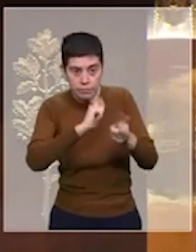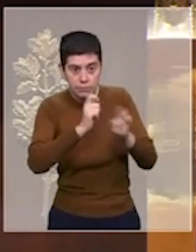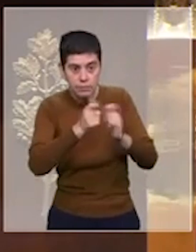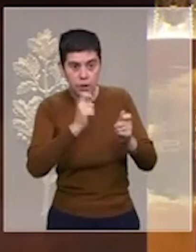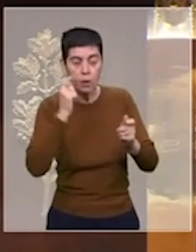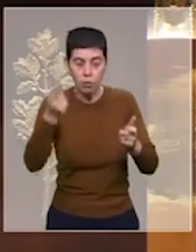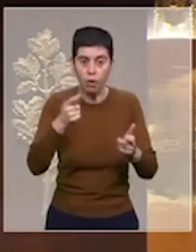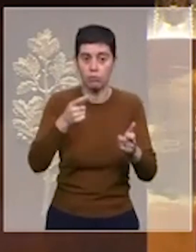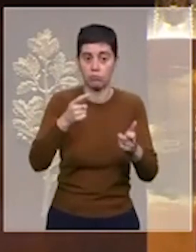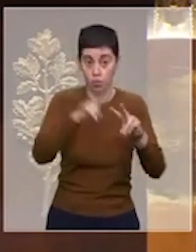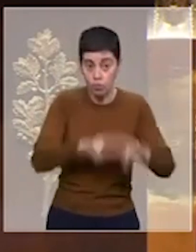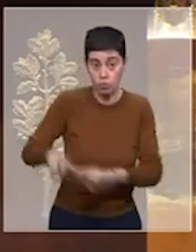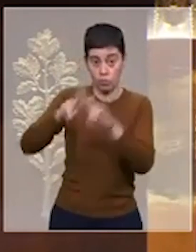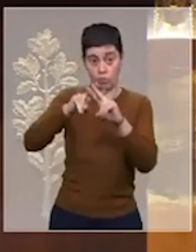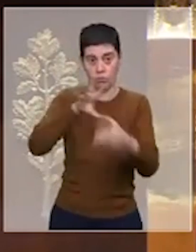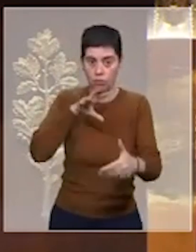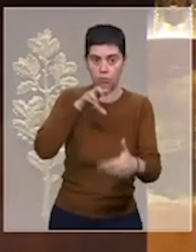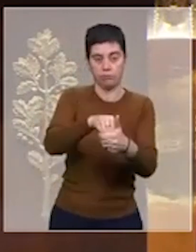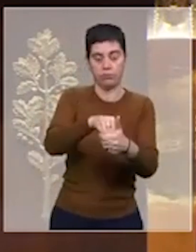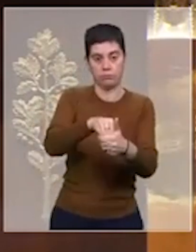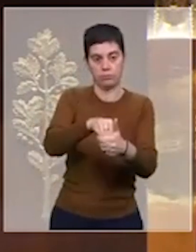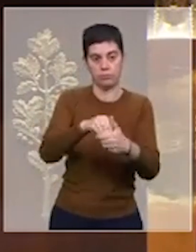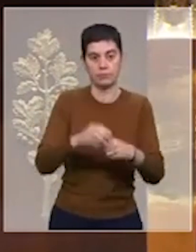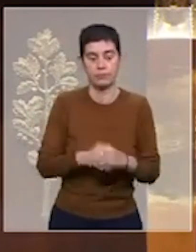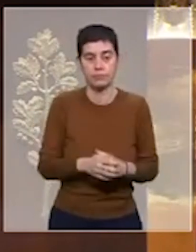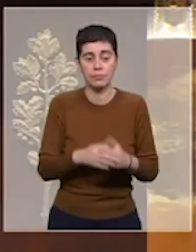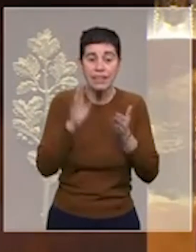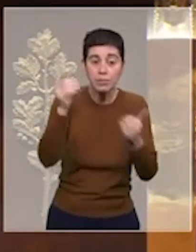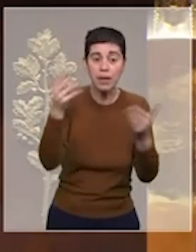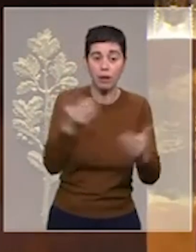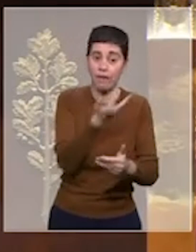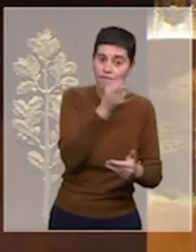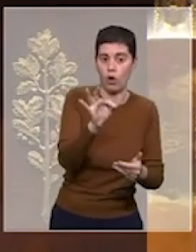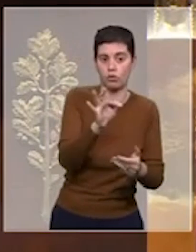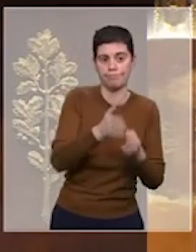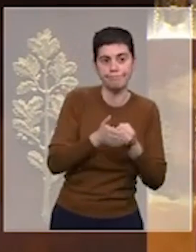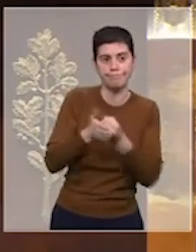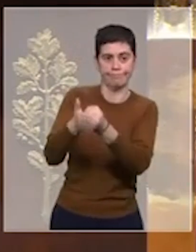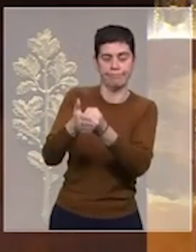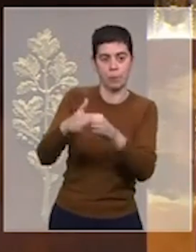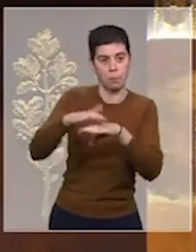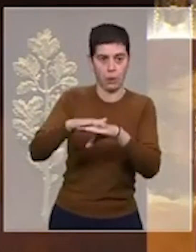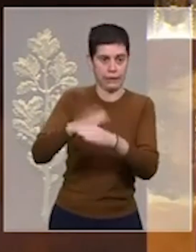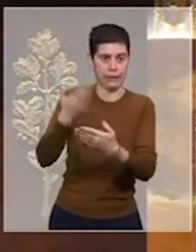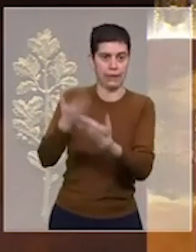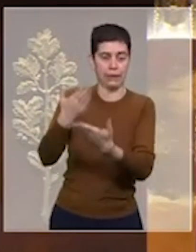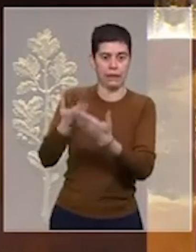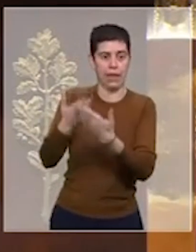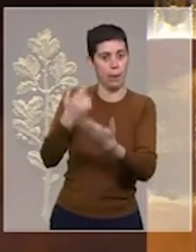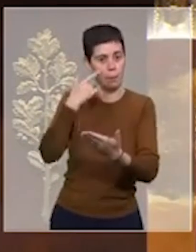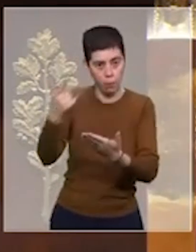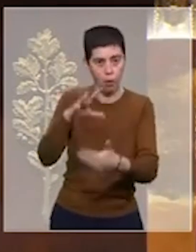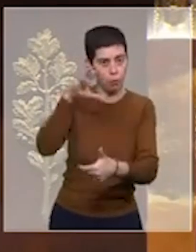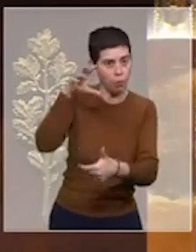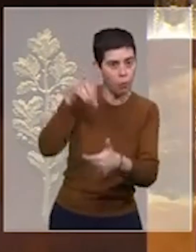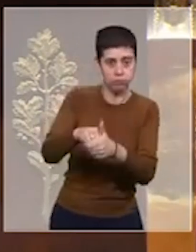européenne. Nous espérons également que la France donnera le soutien politique à la demande ukrainienne de son